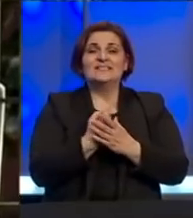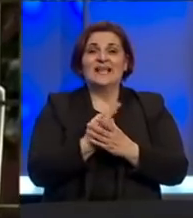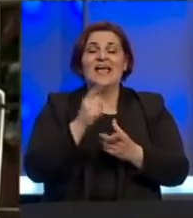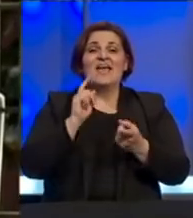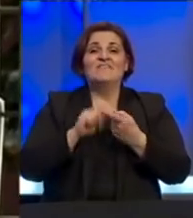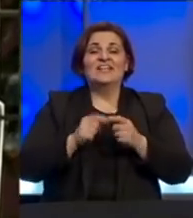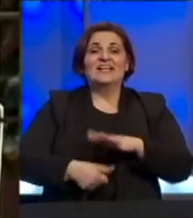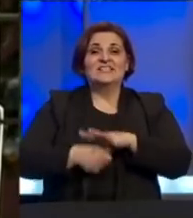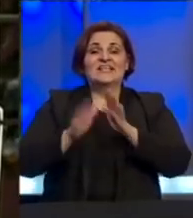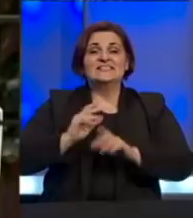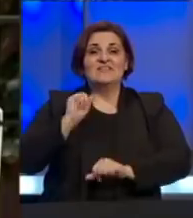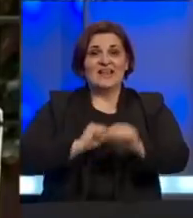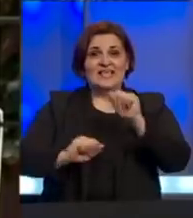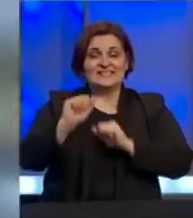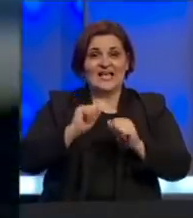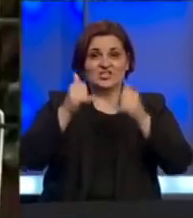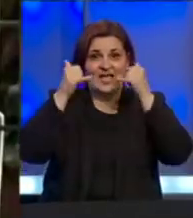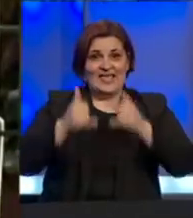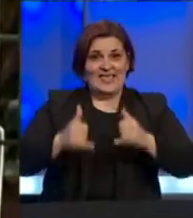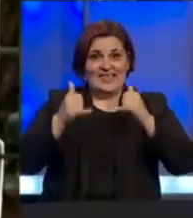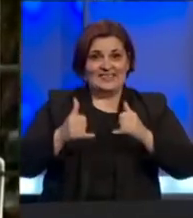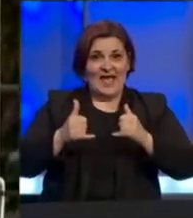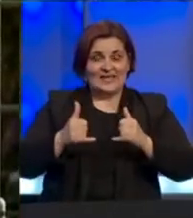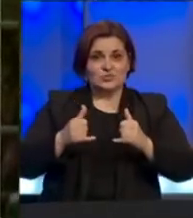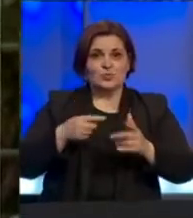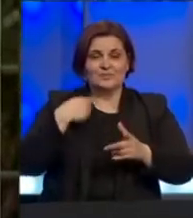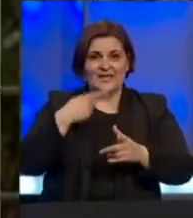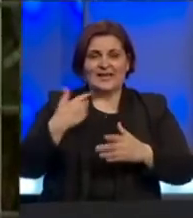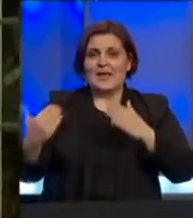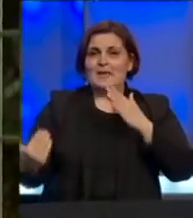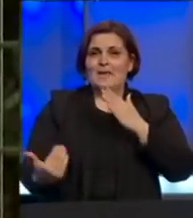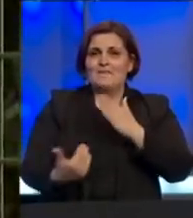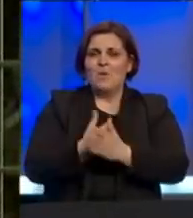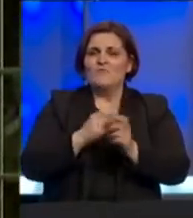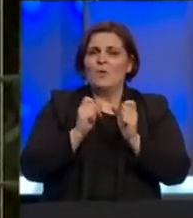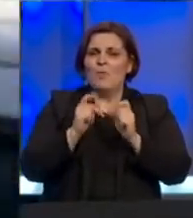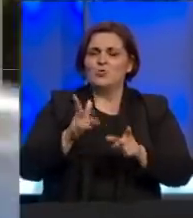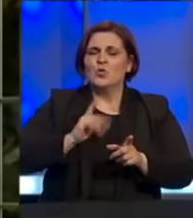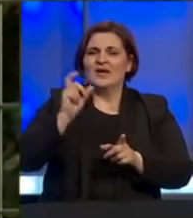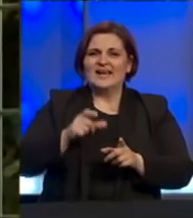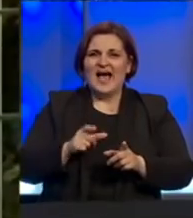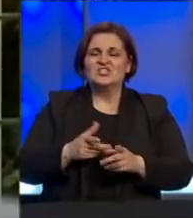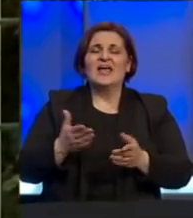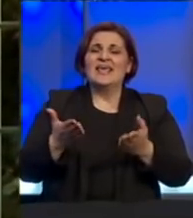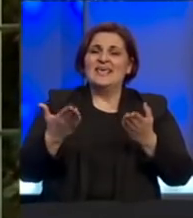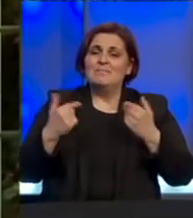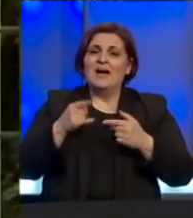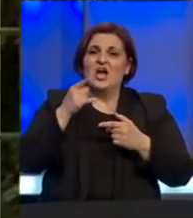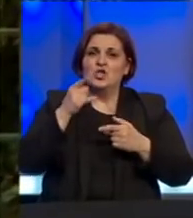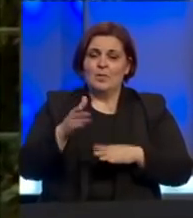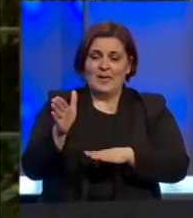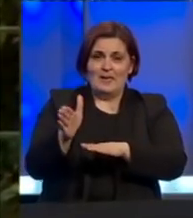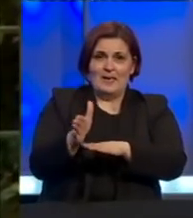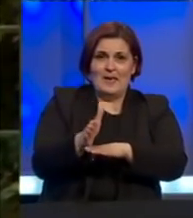Federalnog štaba civilne zaštite danas su na preskonferenciji ponovo poslali poruku građanima da uprkos tome što im